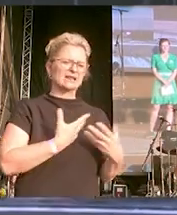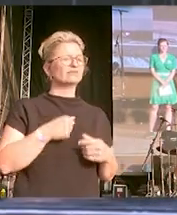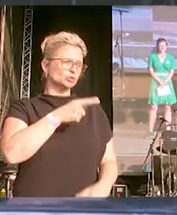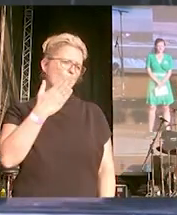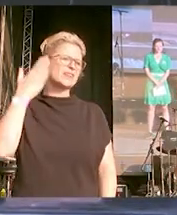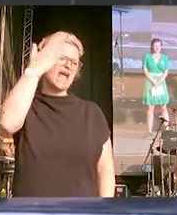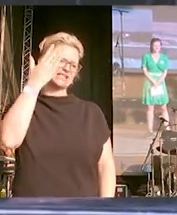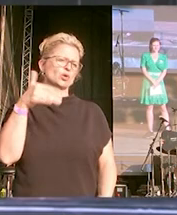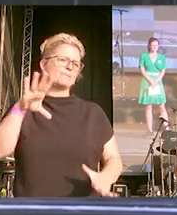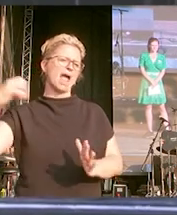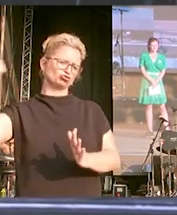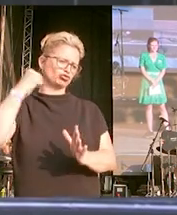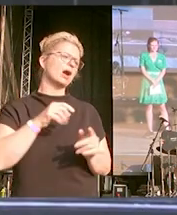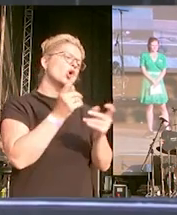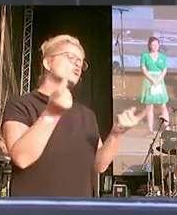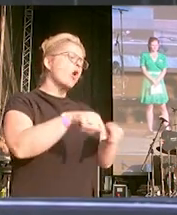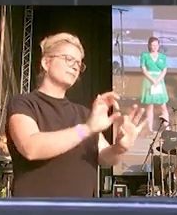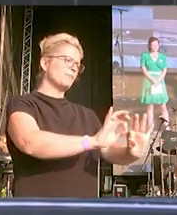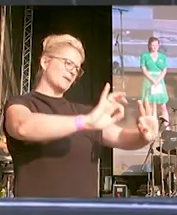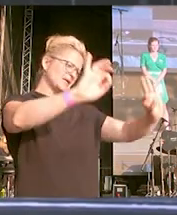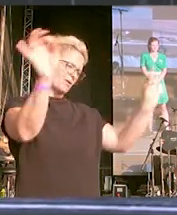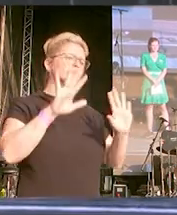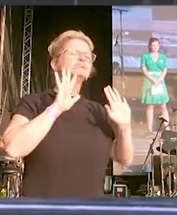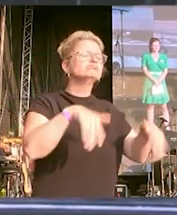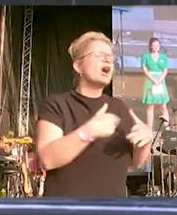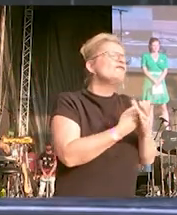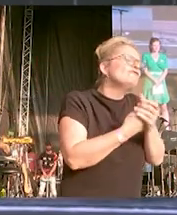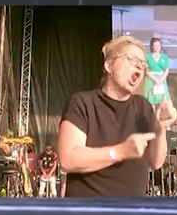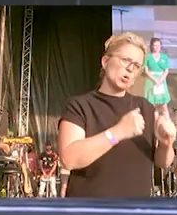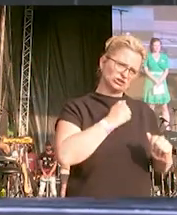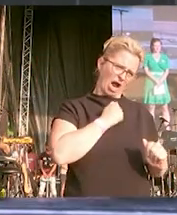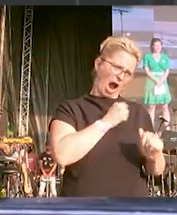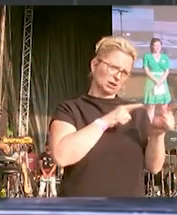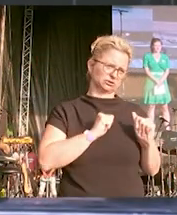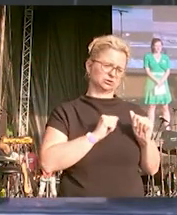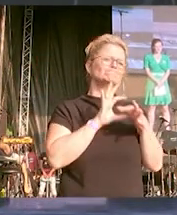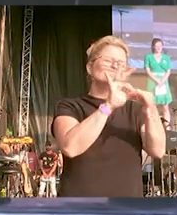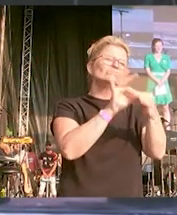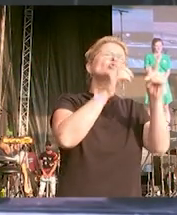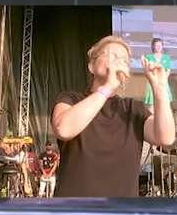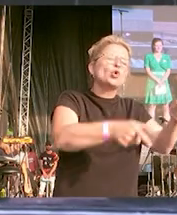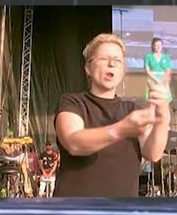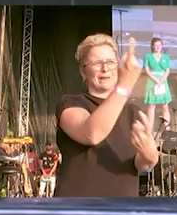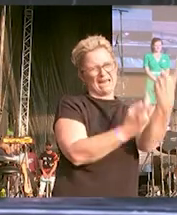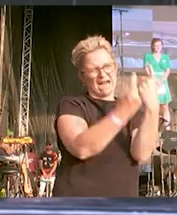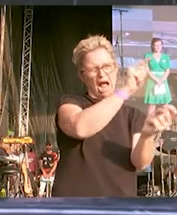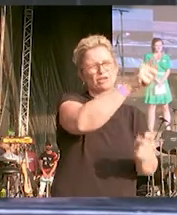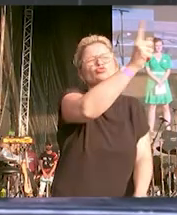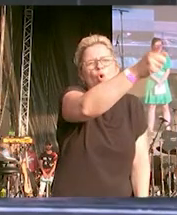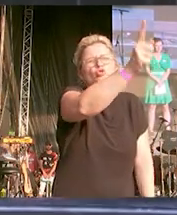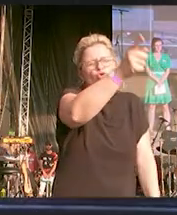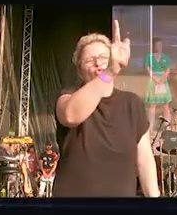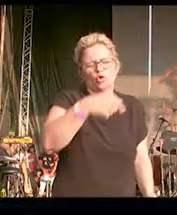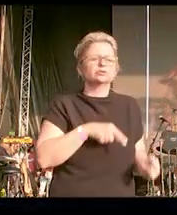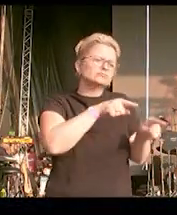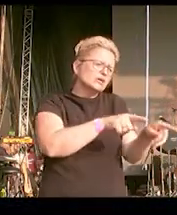Nationale stärken, dass ihre Verlustängste etwas mit den sogenannten Migrantinnen zu tun hätten. Und dass sie